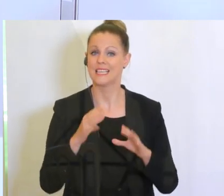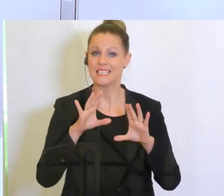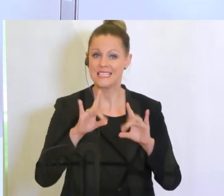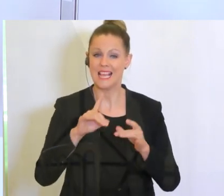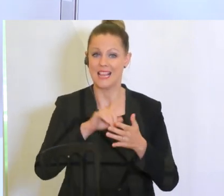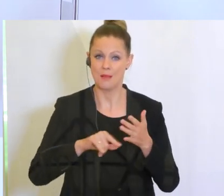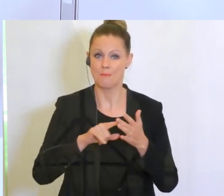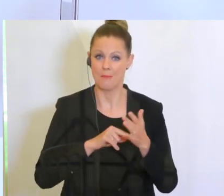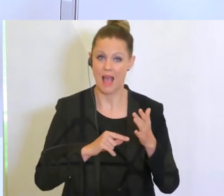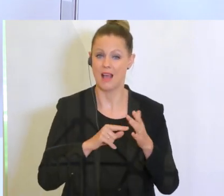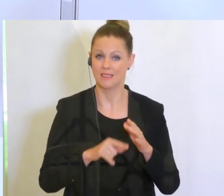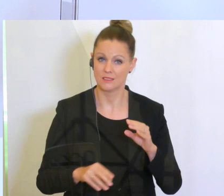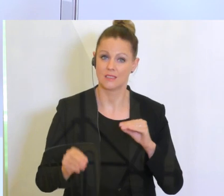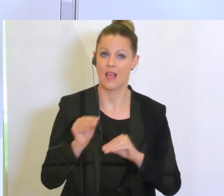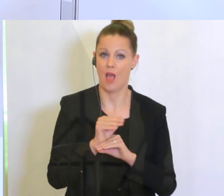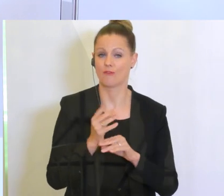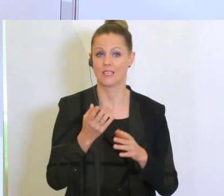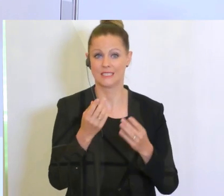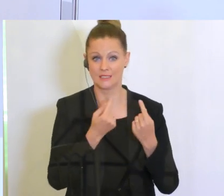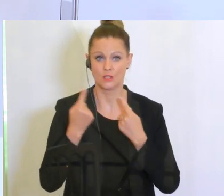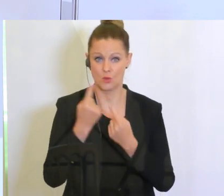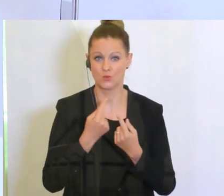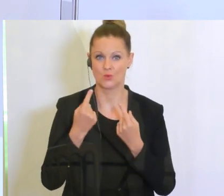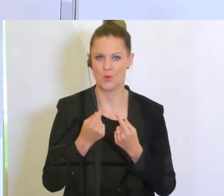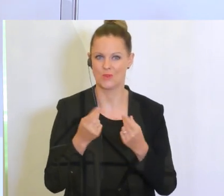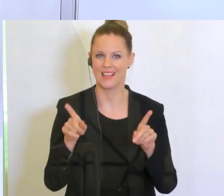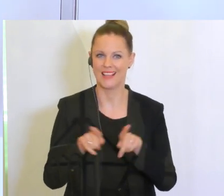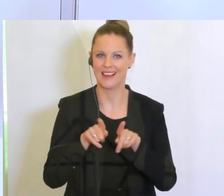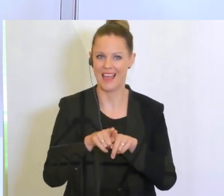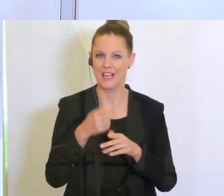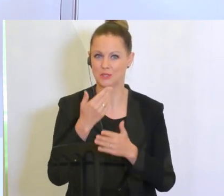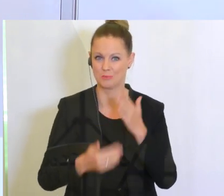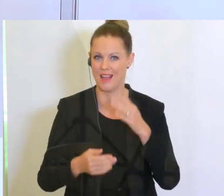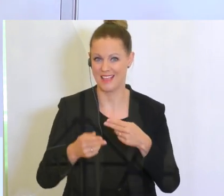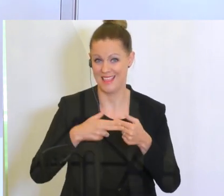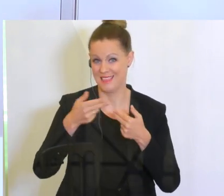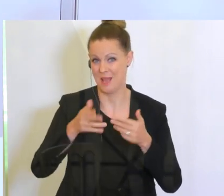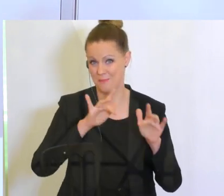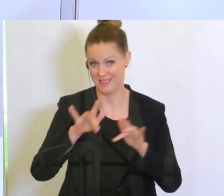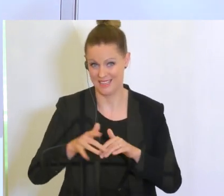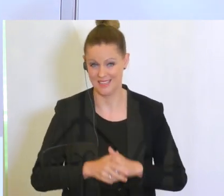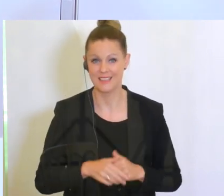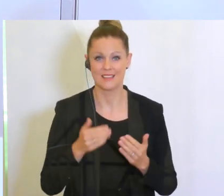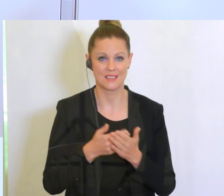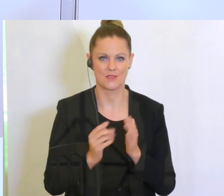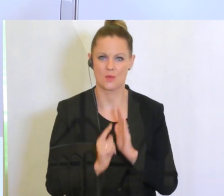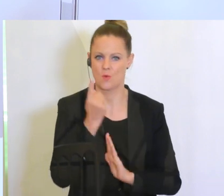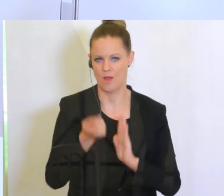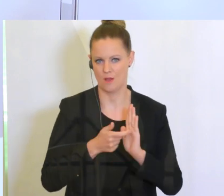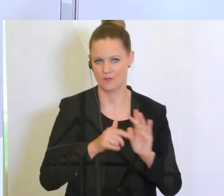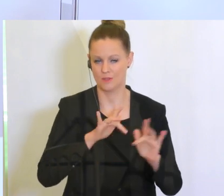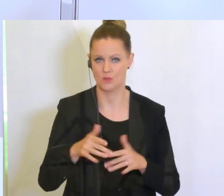gleichsprachigen Nachbarn. Und das macht die Situation natürlich umso herausfordernder. Und gerade deswegen ist es wichtig,